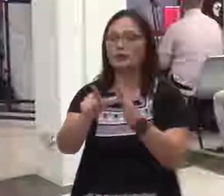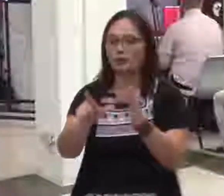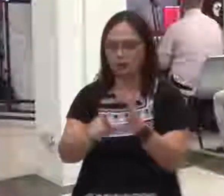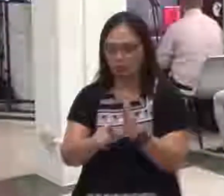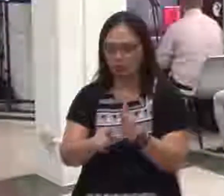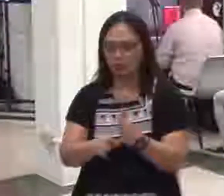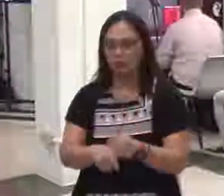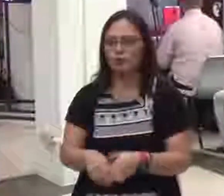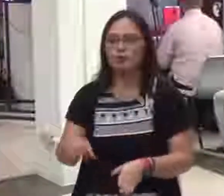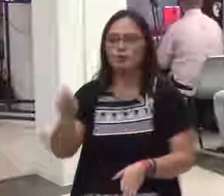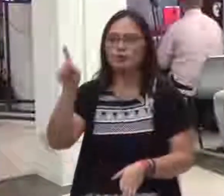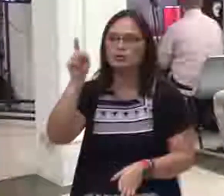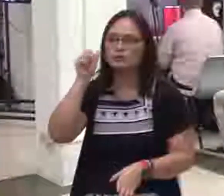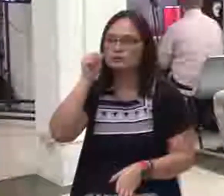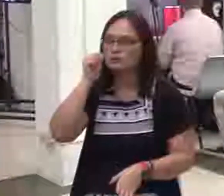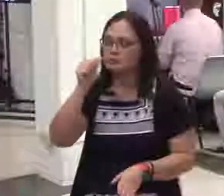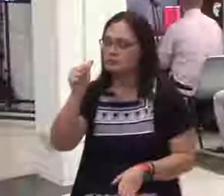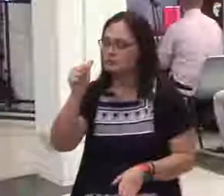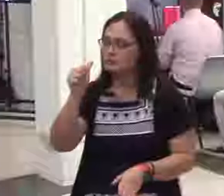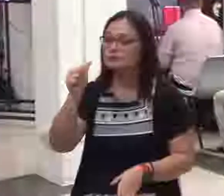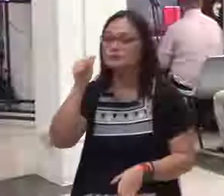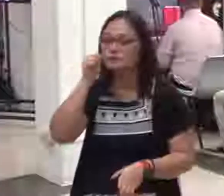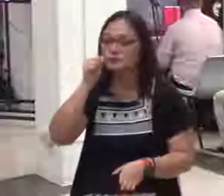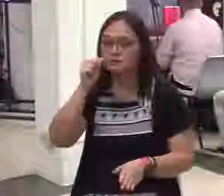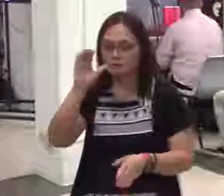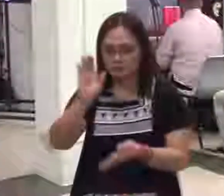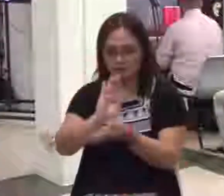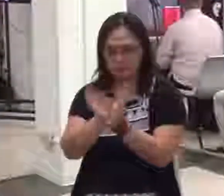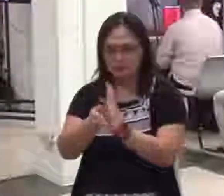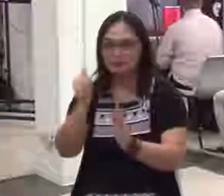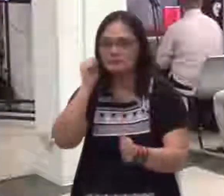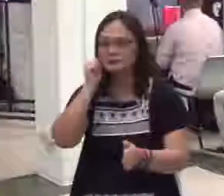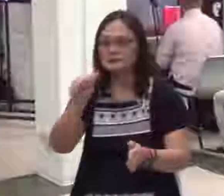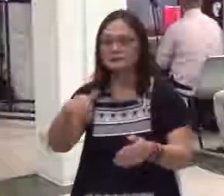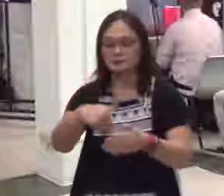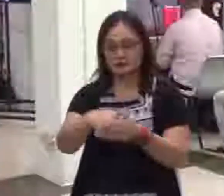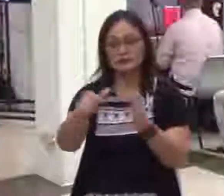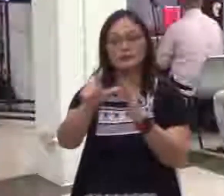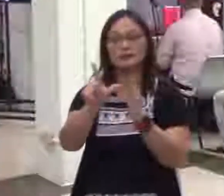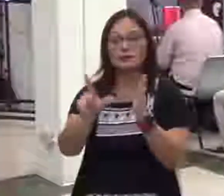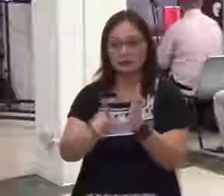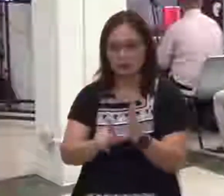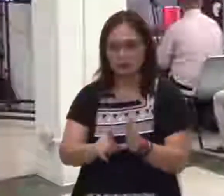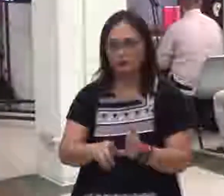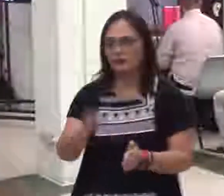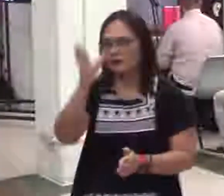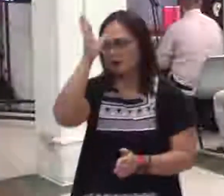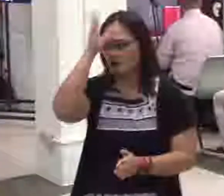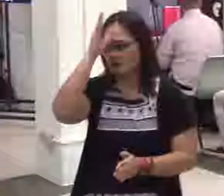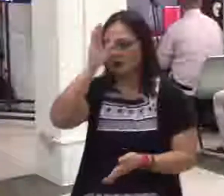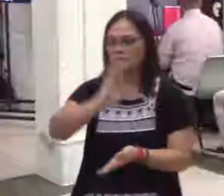Ang mother nagiging mother-in-law. Eh ang wife.